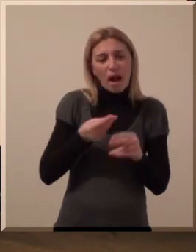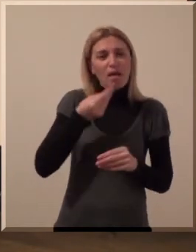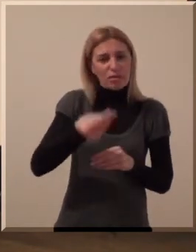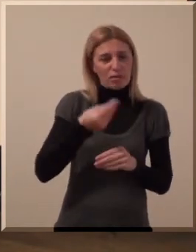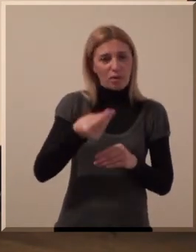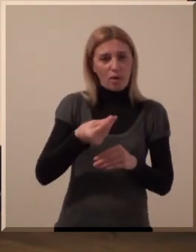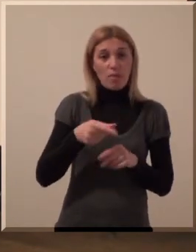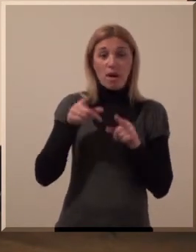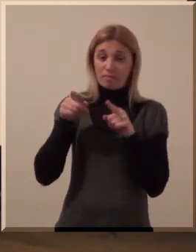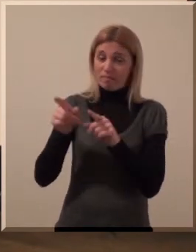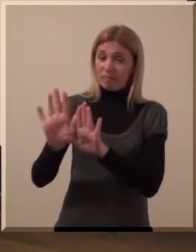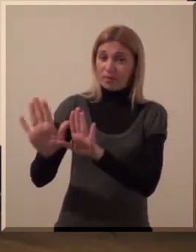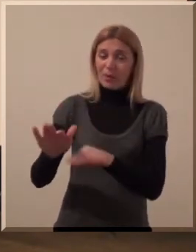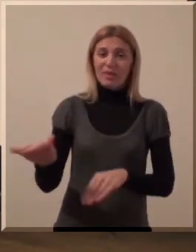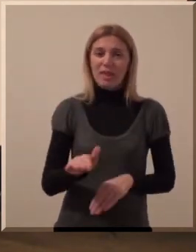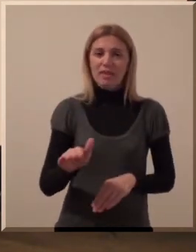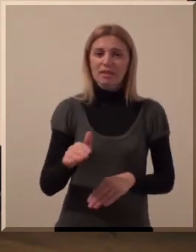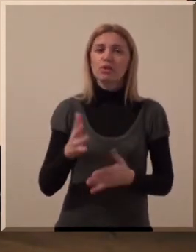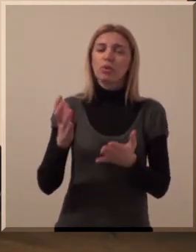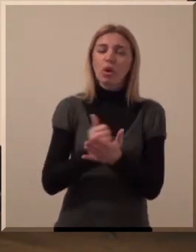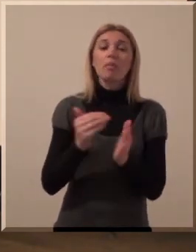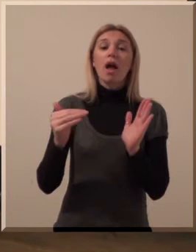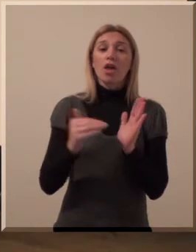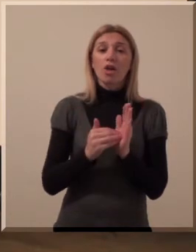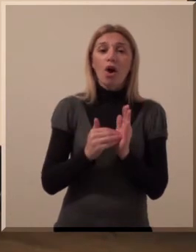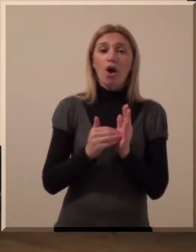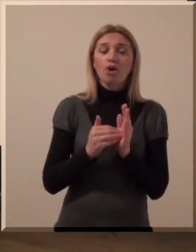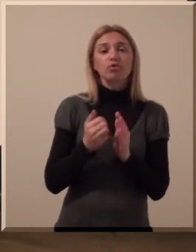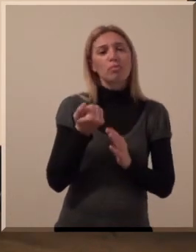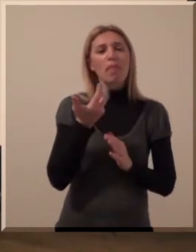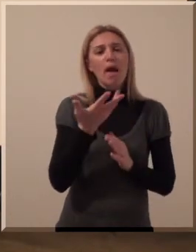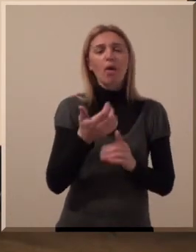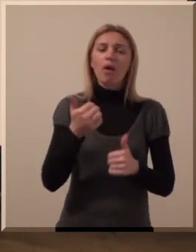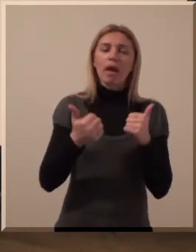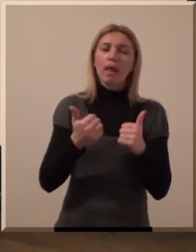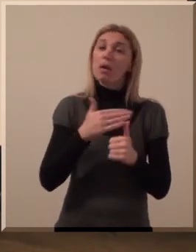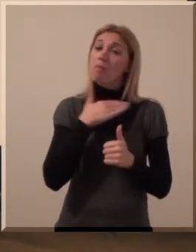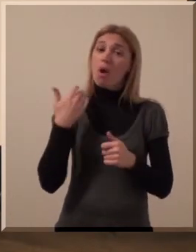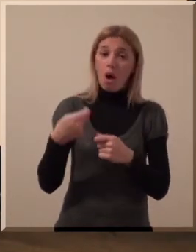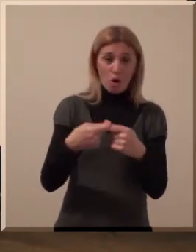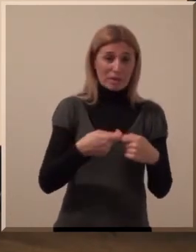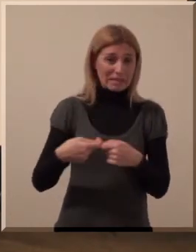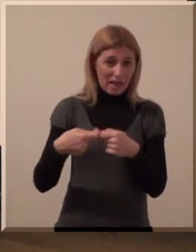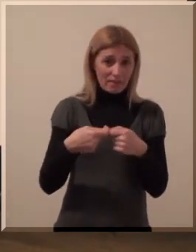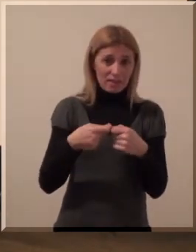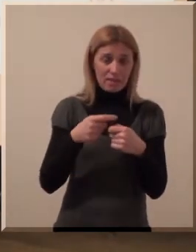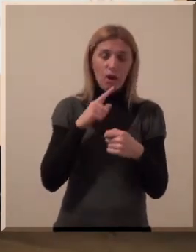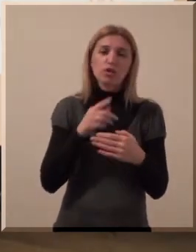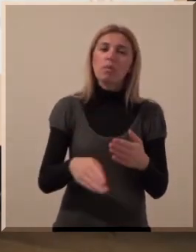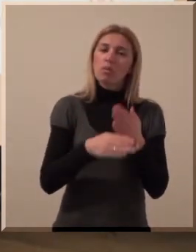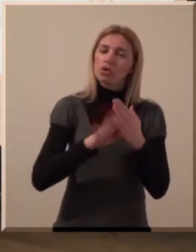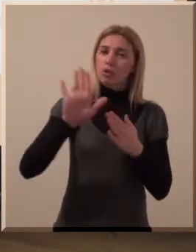nadam uz novom kratkom izlaganju da su ova deca dobila još nekoliko ili mnogo